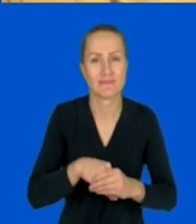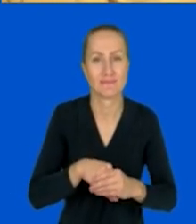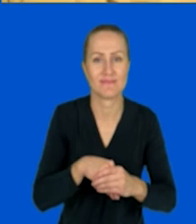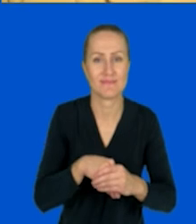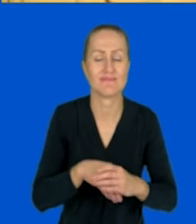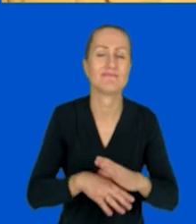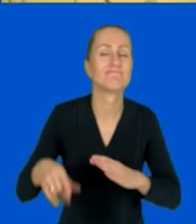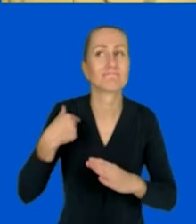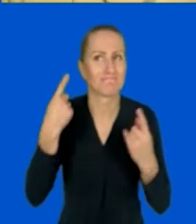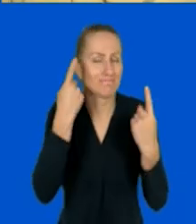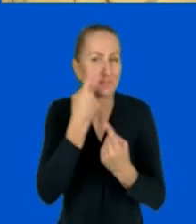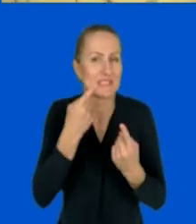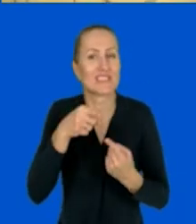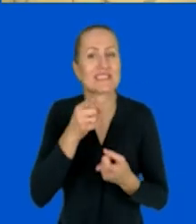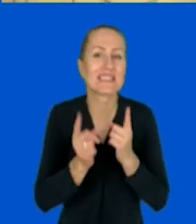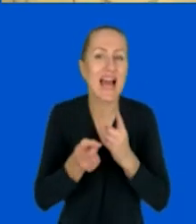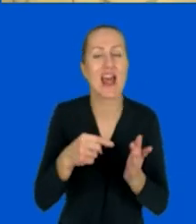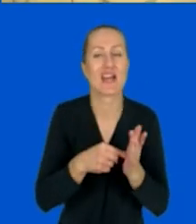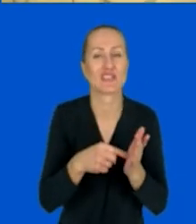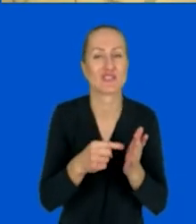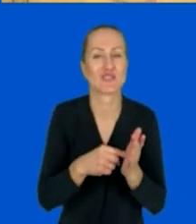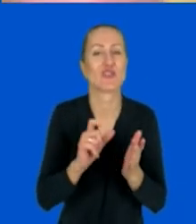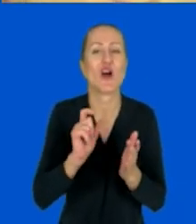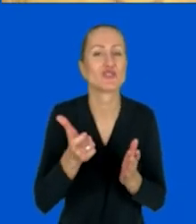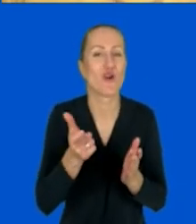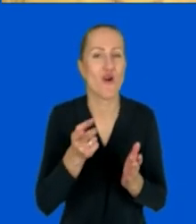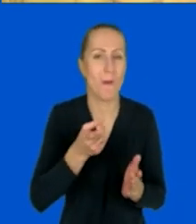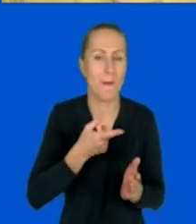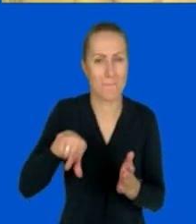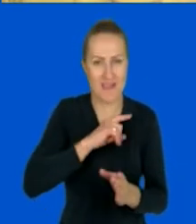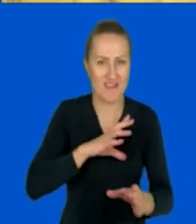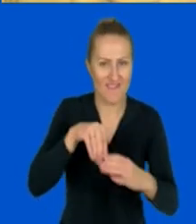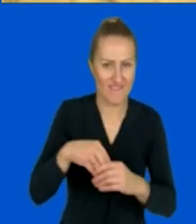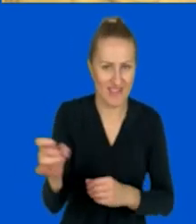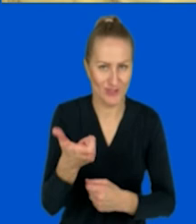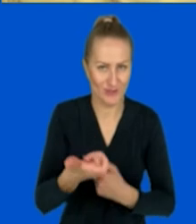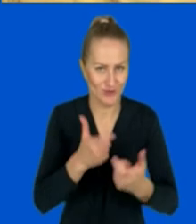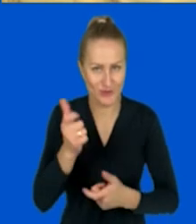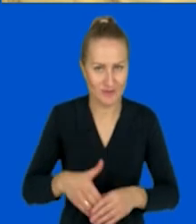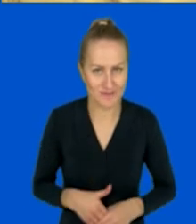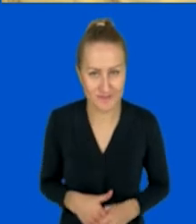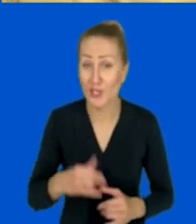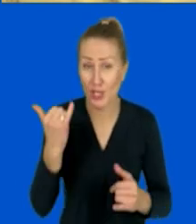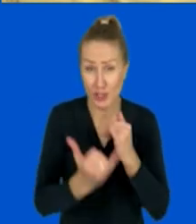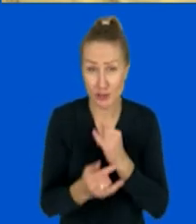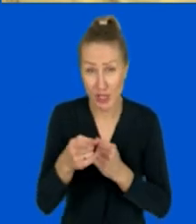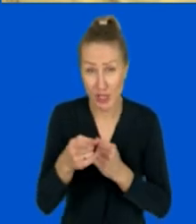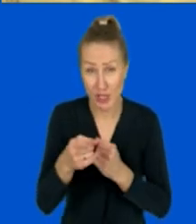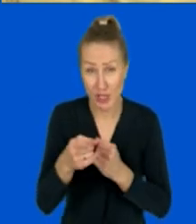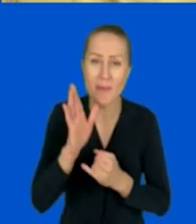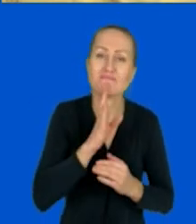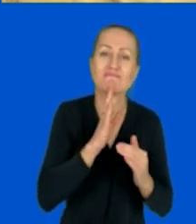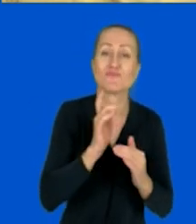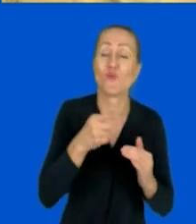myślę sobie, że zależy od tego, co byśmy zawrzemy w tej grze. Jeżeli to będzie taki poziom, który wszystkim sprawi